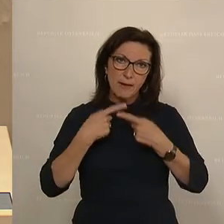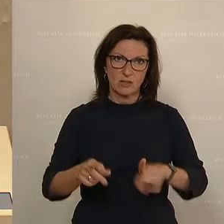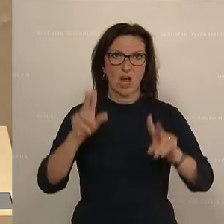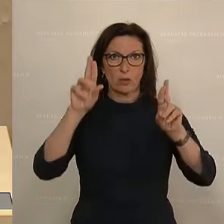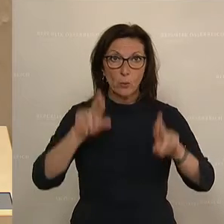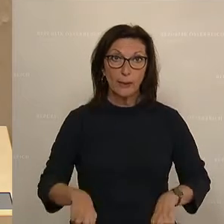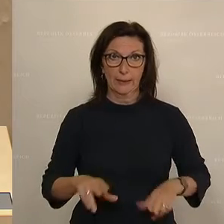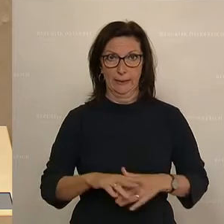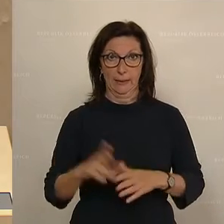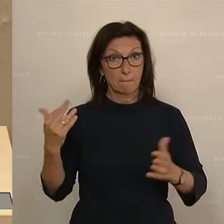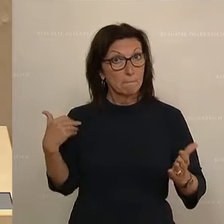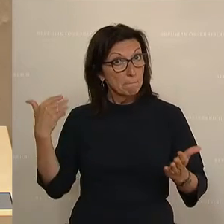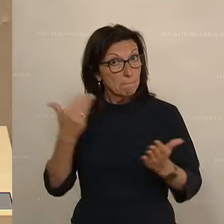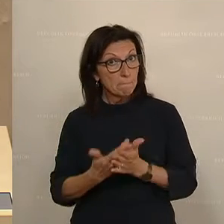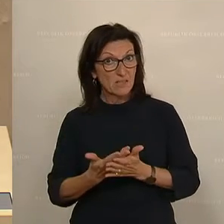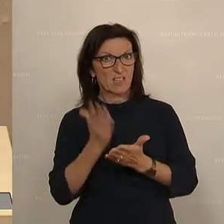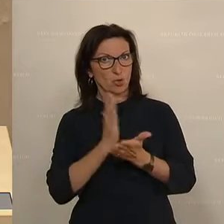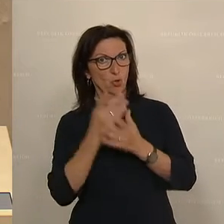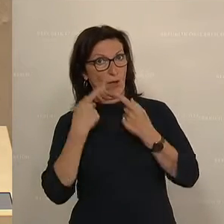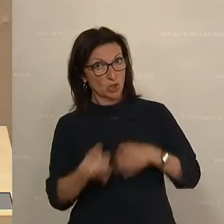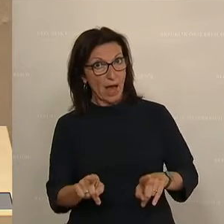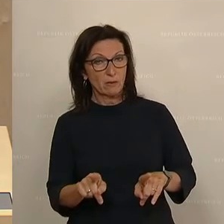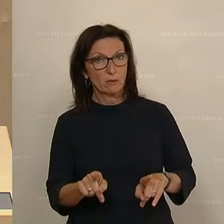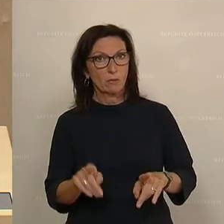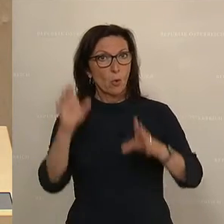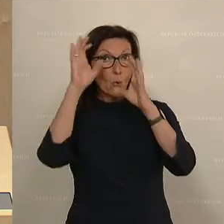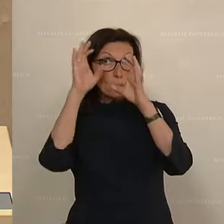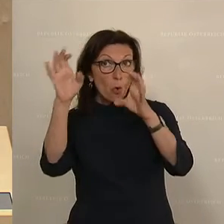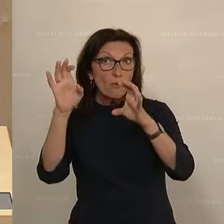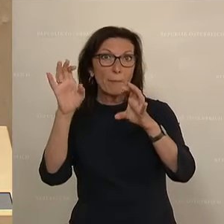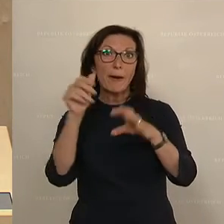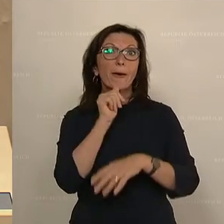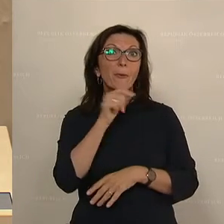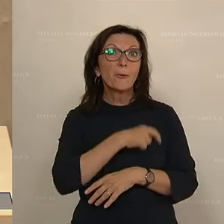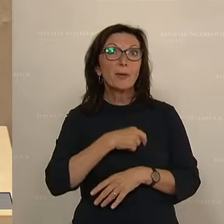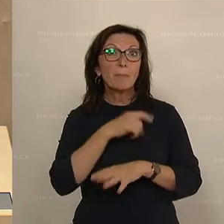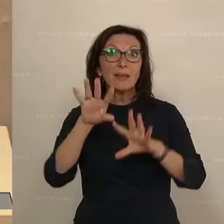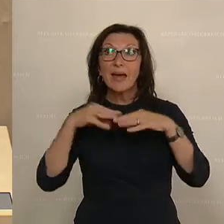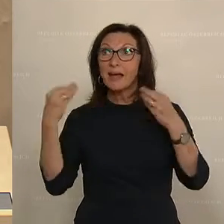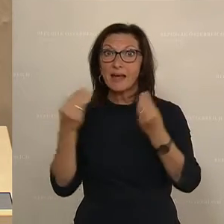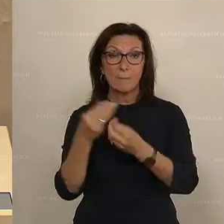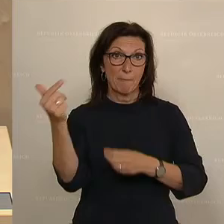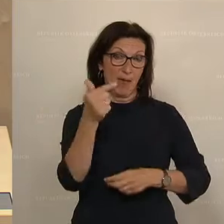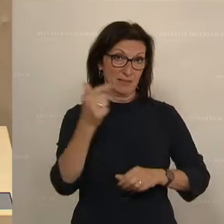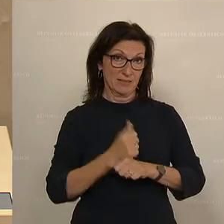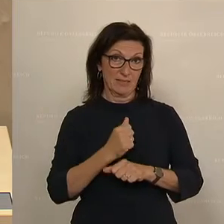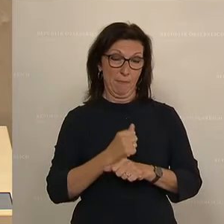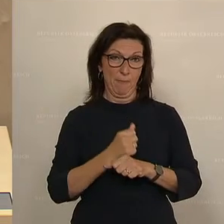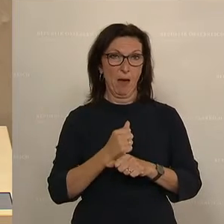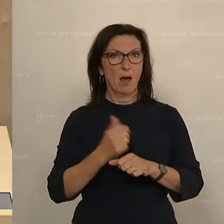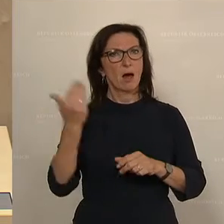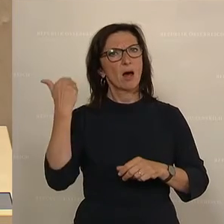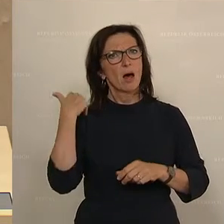bisher schon zu treffen. Und das hat die ÖVP mit den Grünen gemeinsam in der Regierung gemacht. Es wurde bereits ein